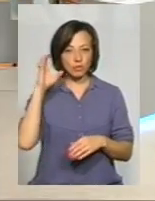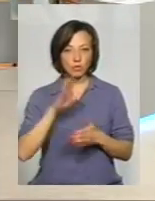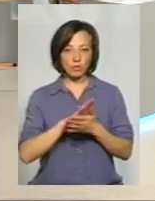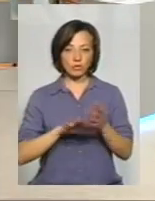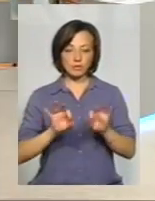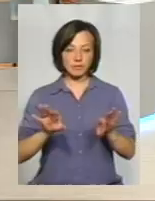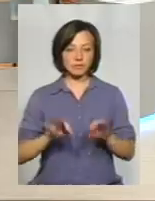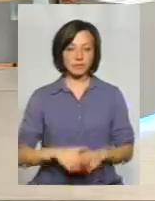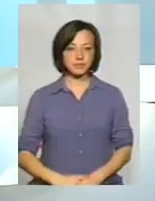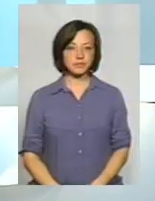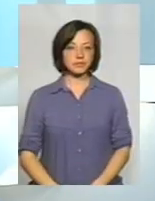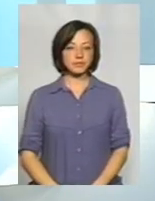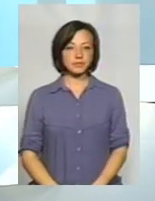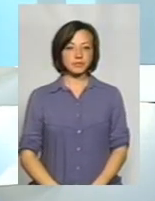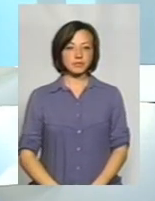попрошу вас прокоментувати.